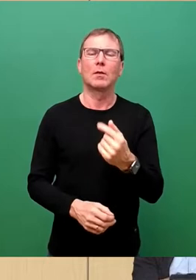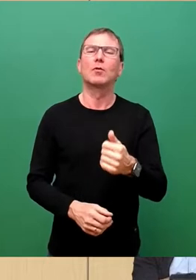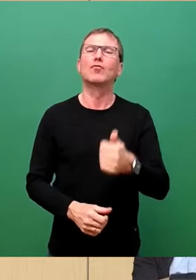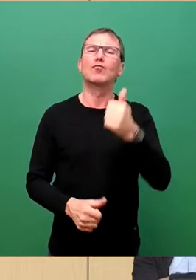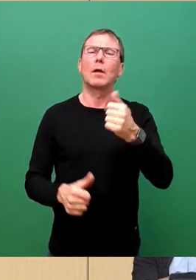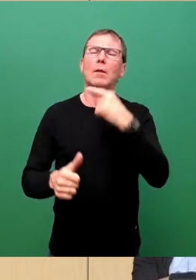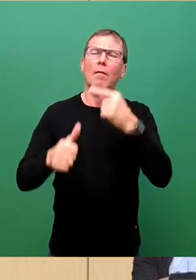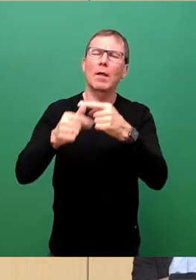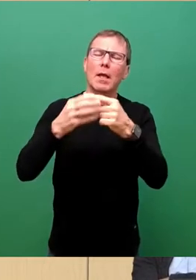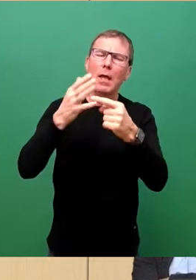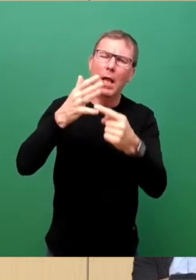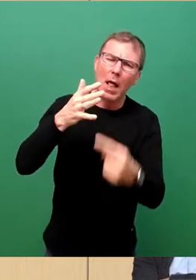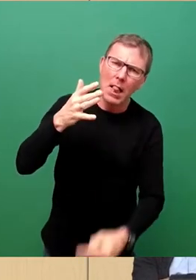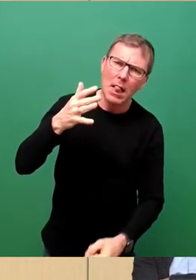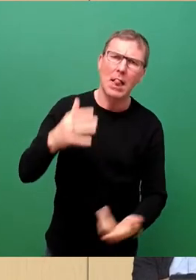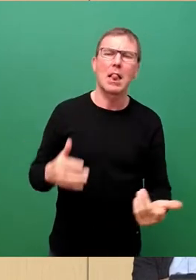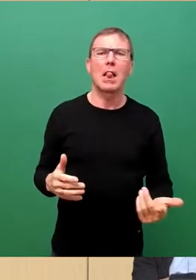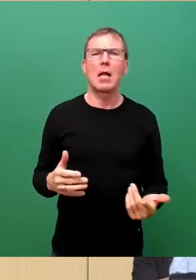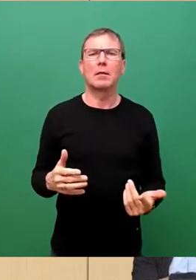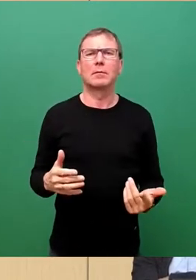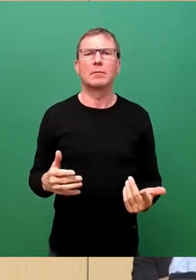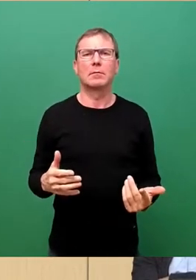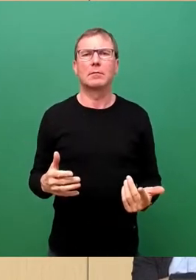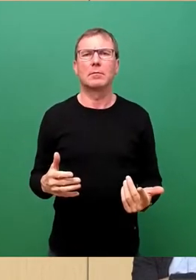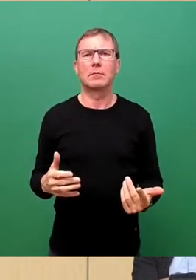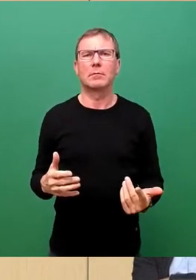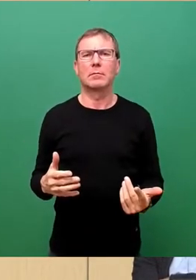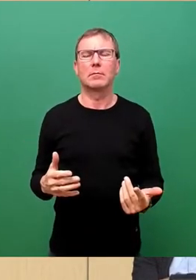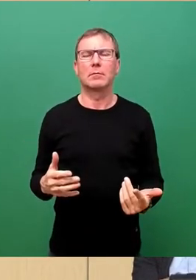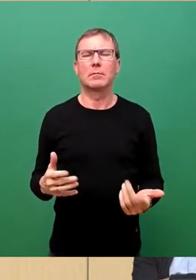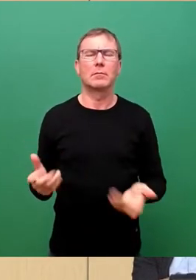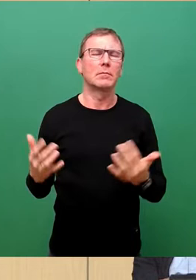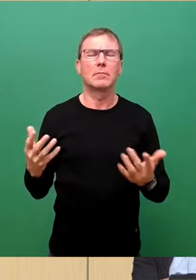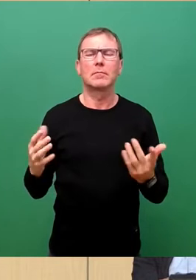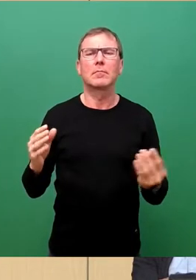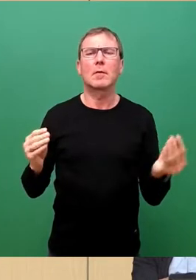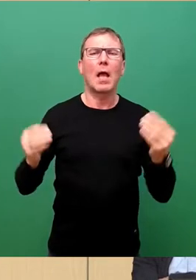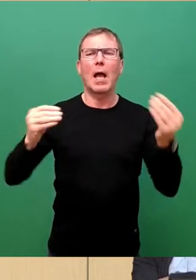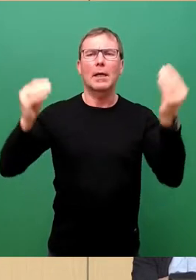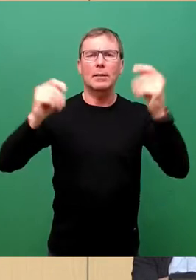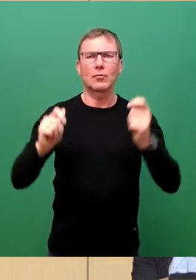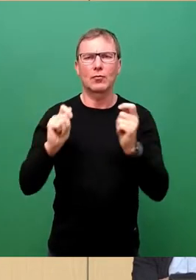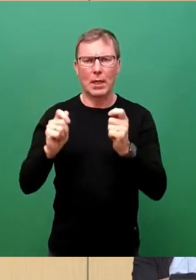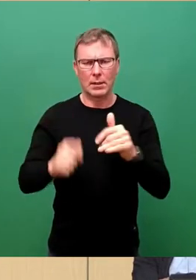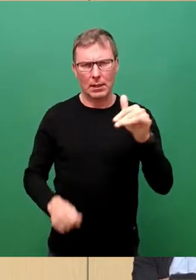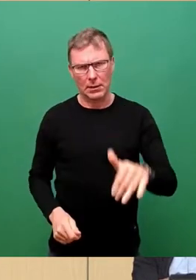Vielzahl von Ergänzungsanträgen,